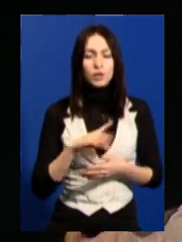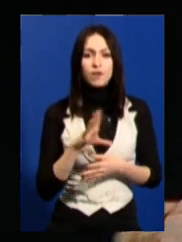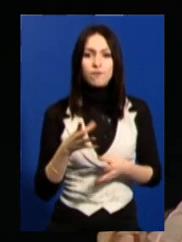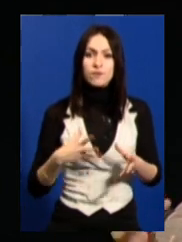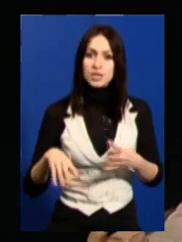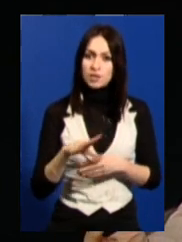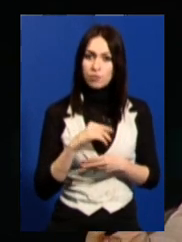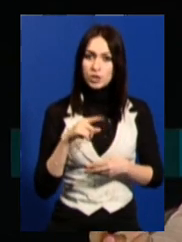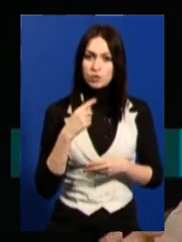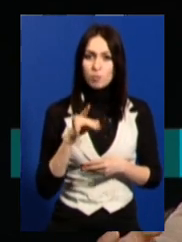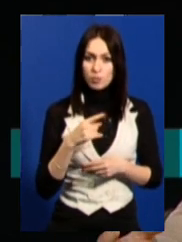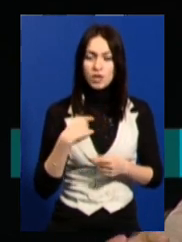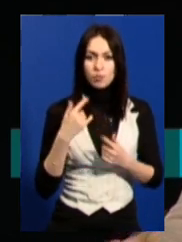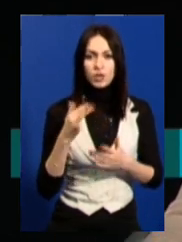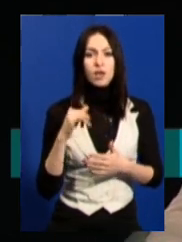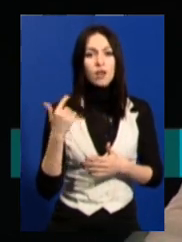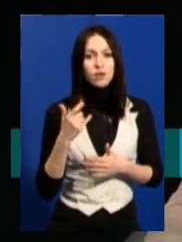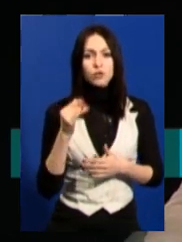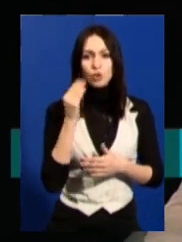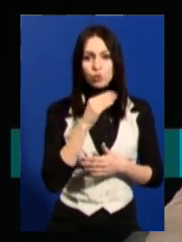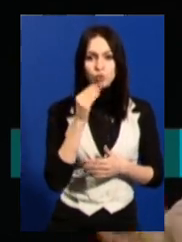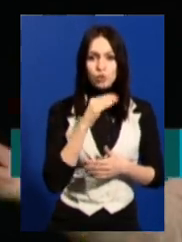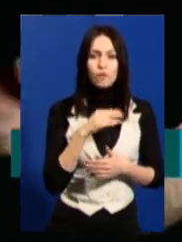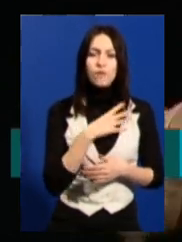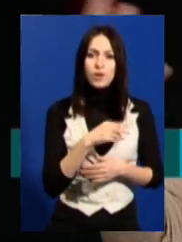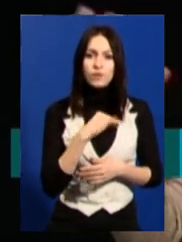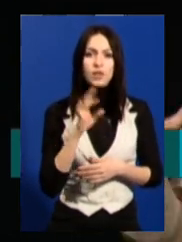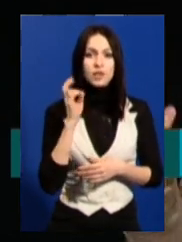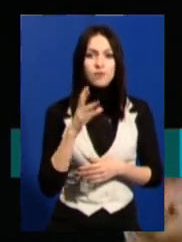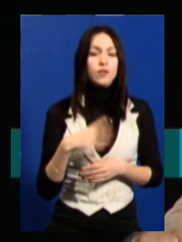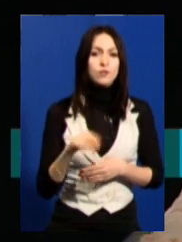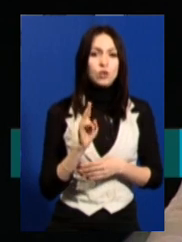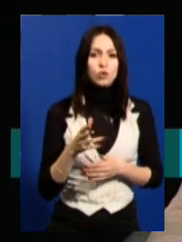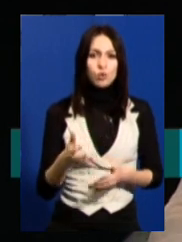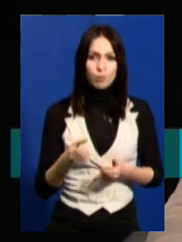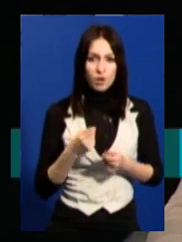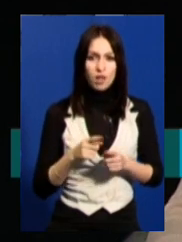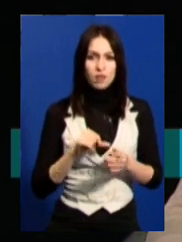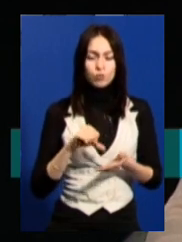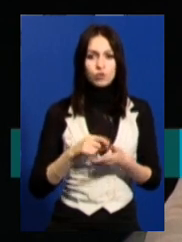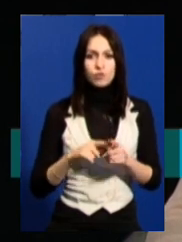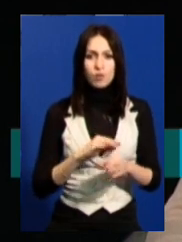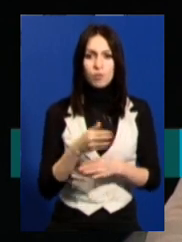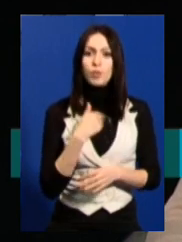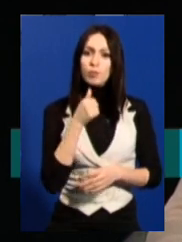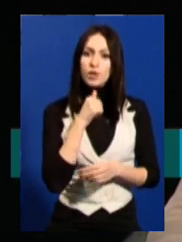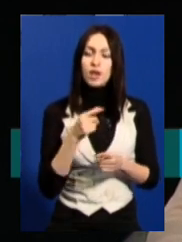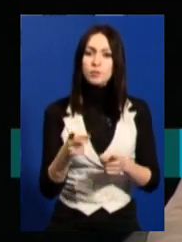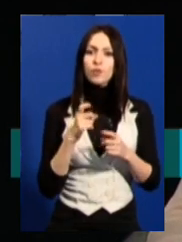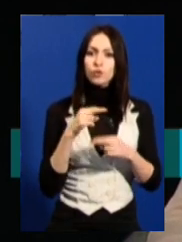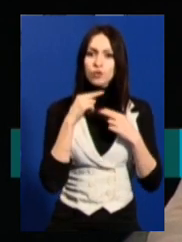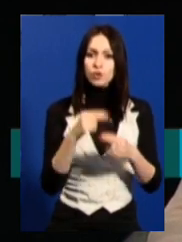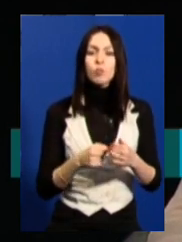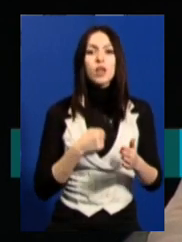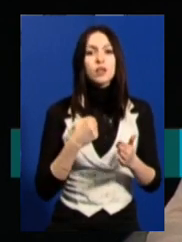разом, я маю на увазі і харків'яни, і ужгоровці, і львів'яни, і киян, всіх, хто брав участь у цьому проєкті, ми намагалися привернути увагу